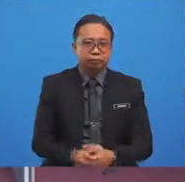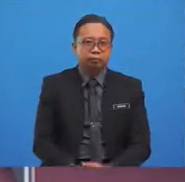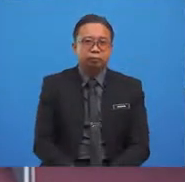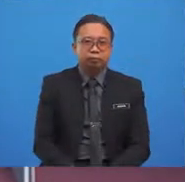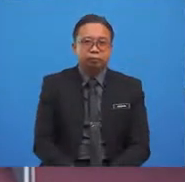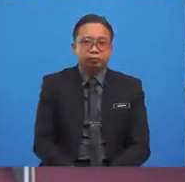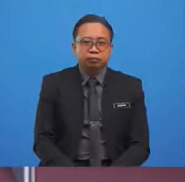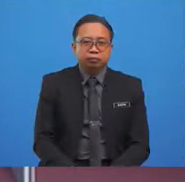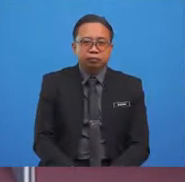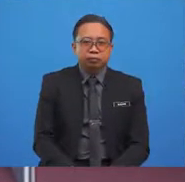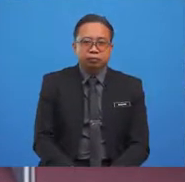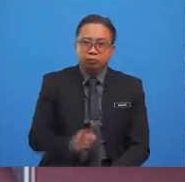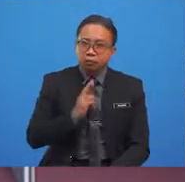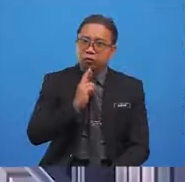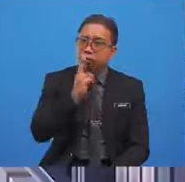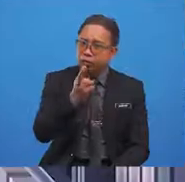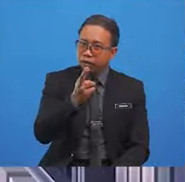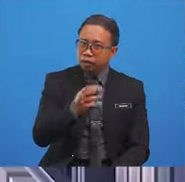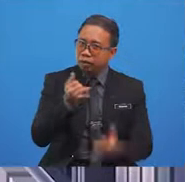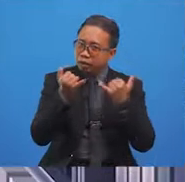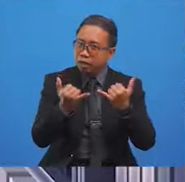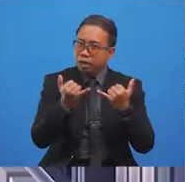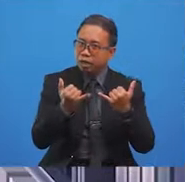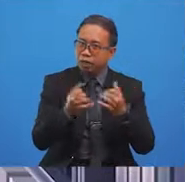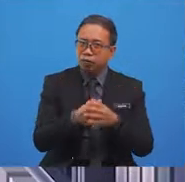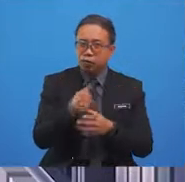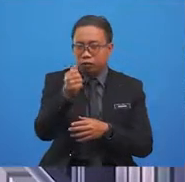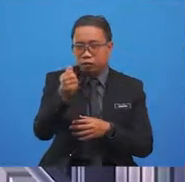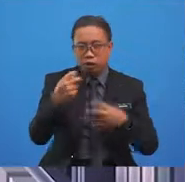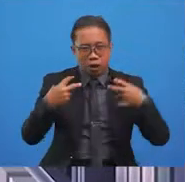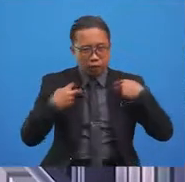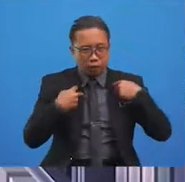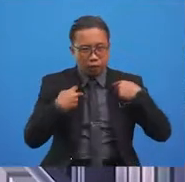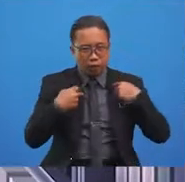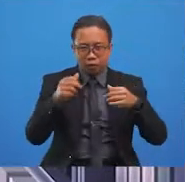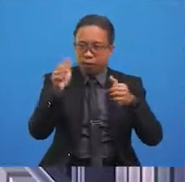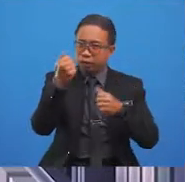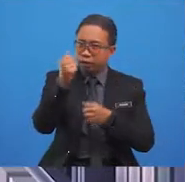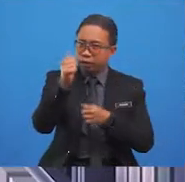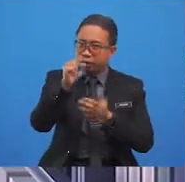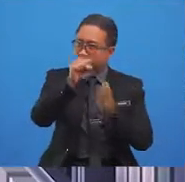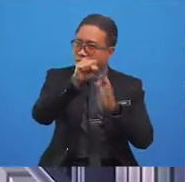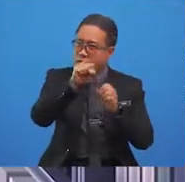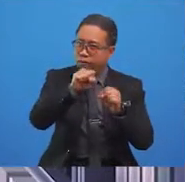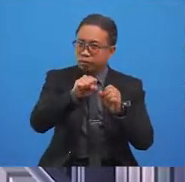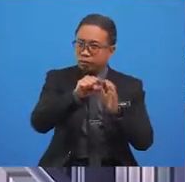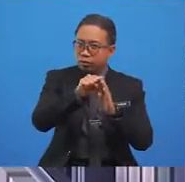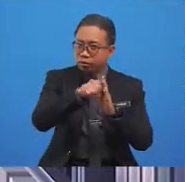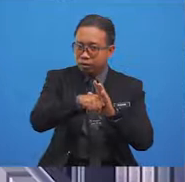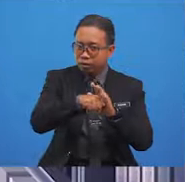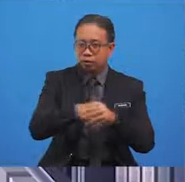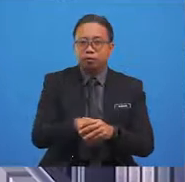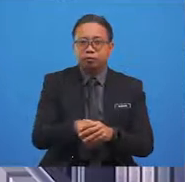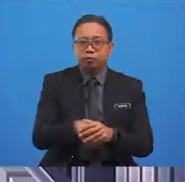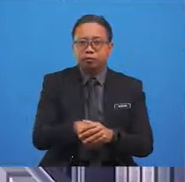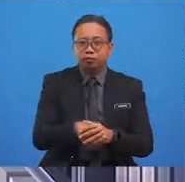Alright, are you ready? Now, you have 10 seconds to act it out